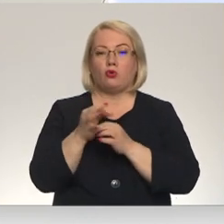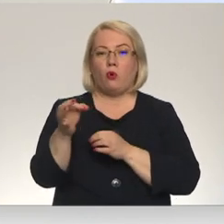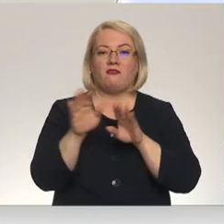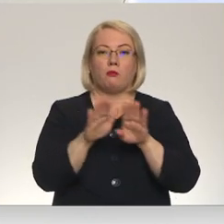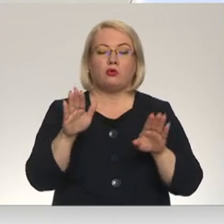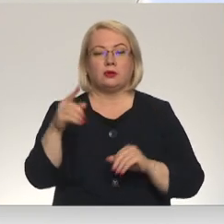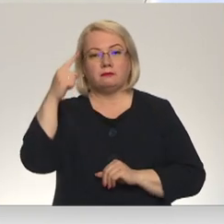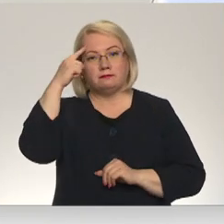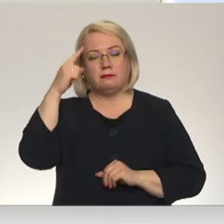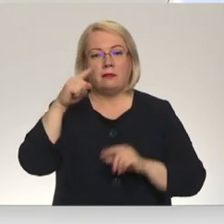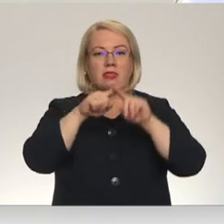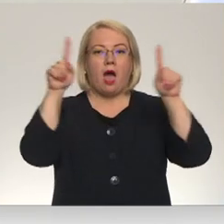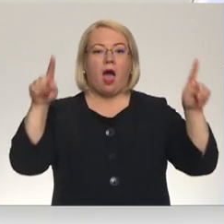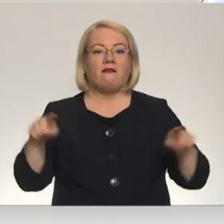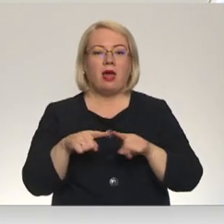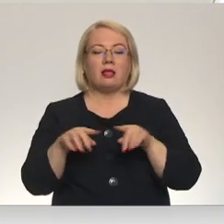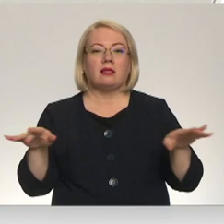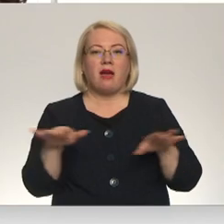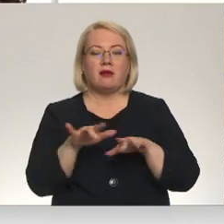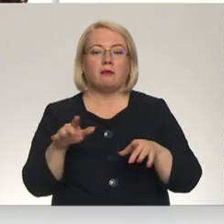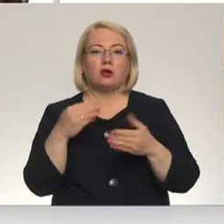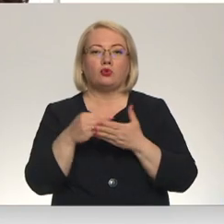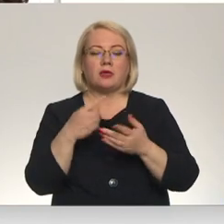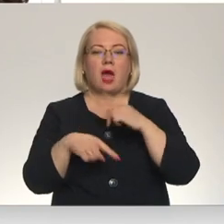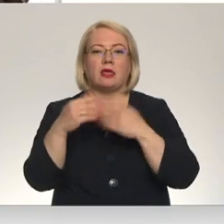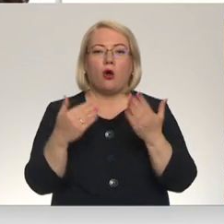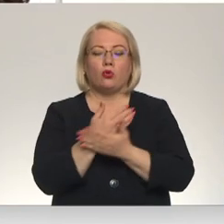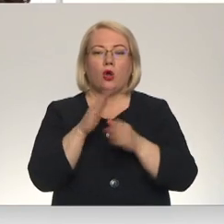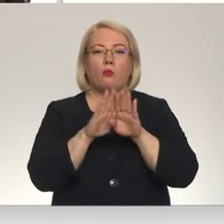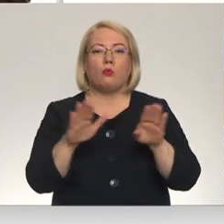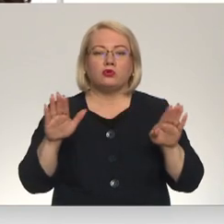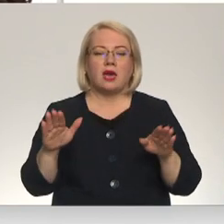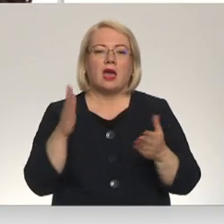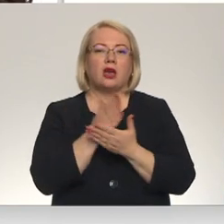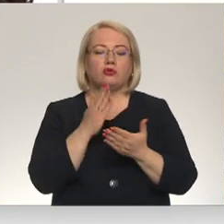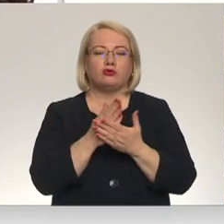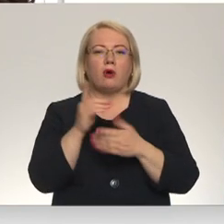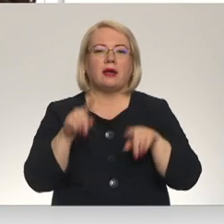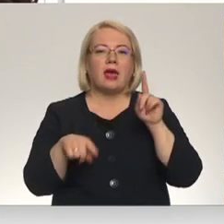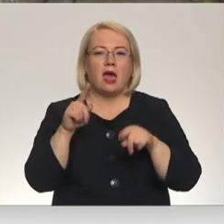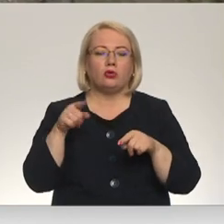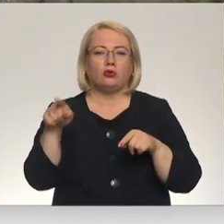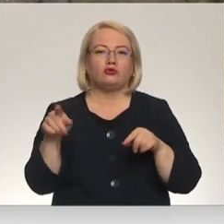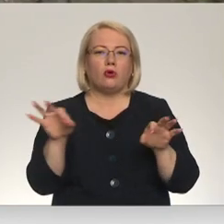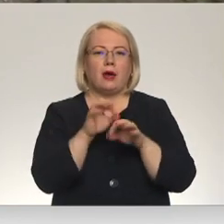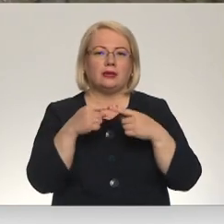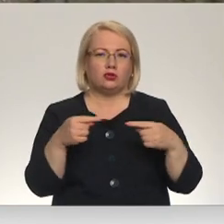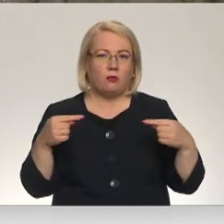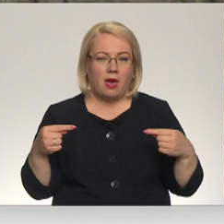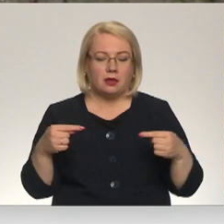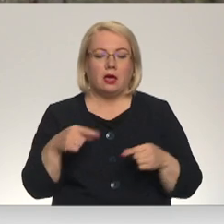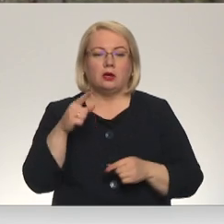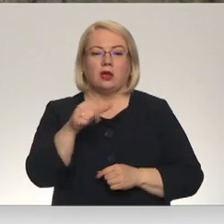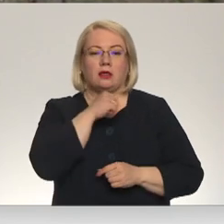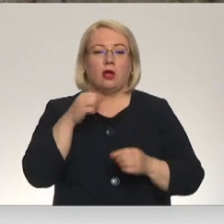ir uzzinājies par tāfelklavieriem, kas noderēs atjaunot muzejā jau esošu retu lichtentālu instrumentu. Talsu novada muzeja